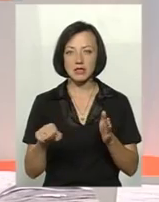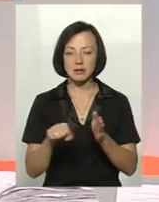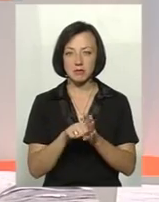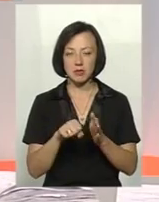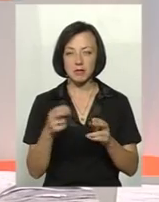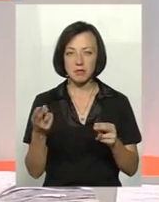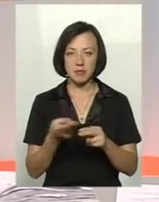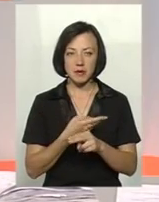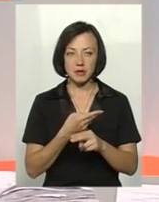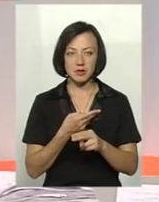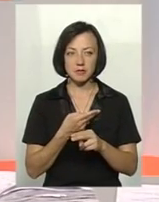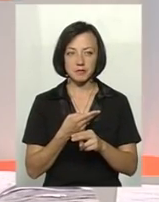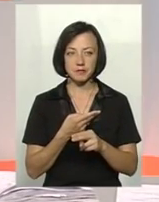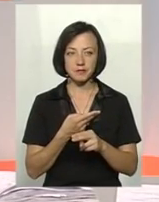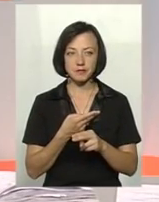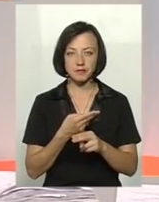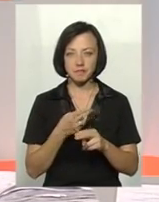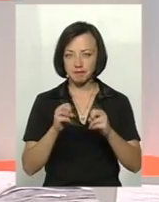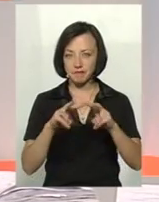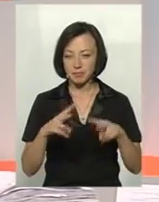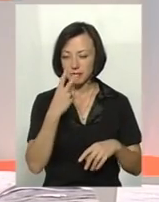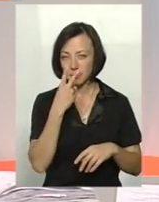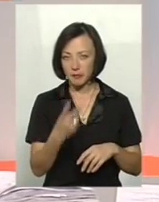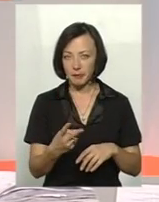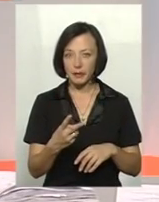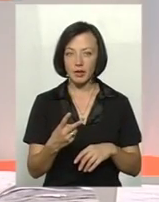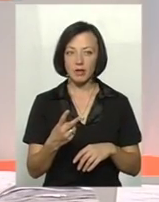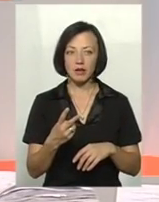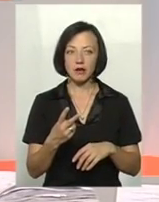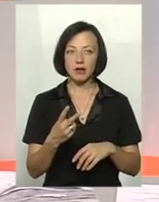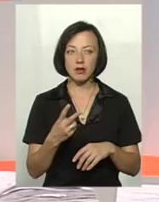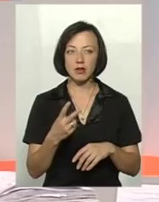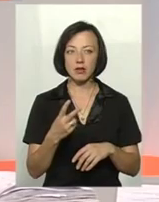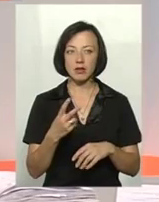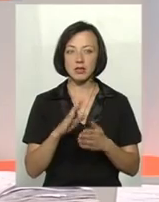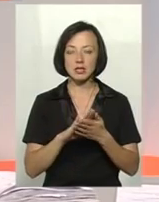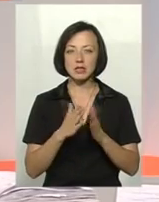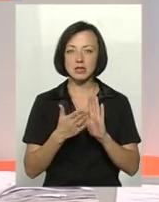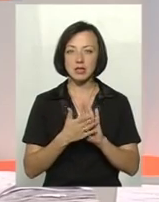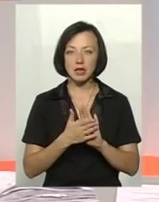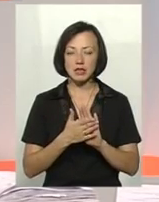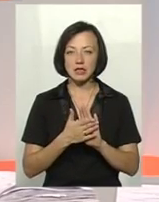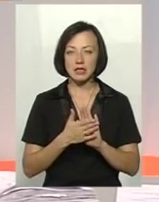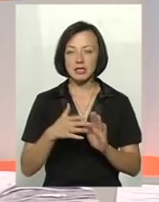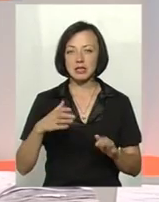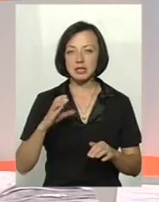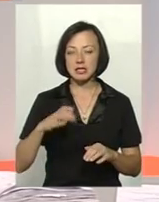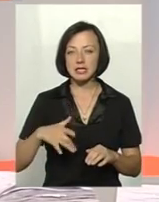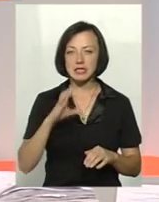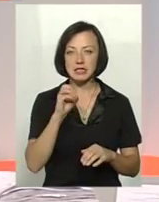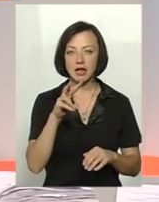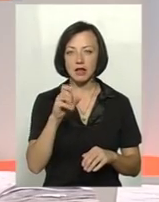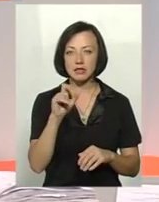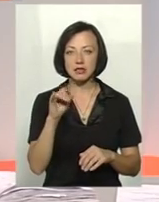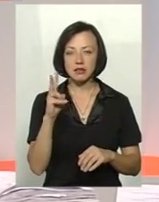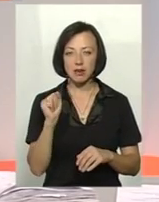буде супроводжуватися фахівцем, все рівно, значить, люди звертають увагу на стан селезінки, легенів, нирок.